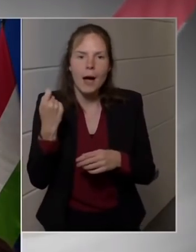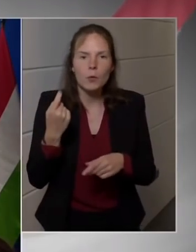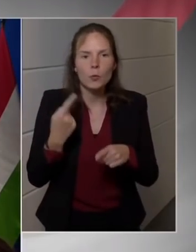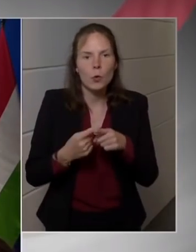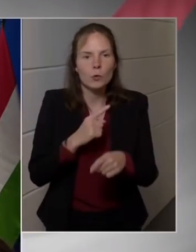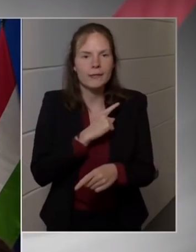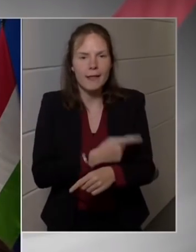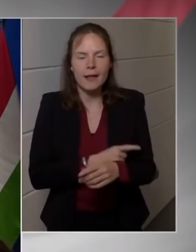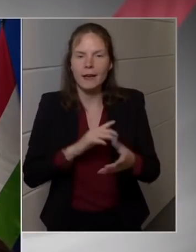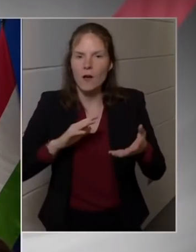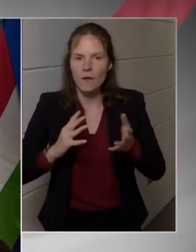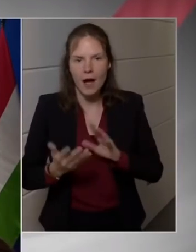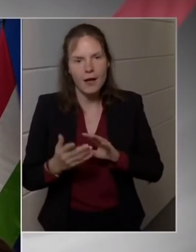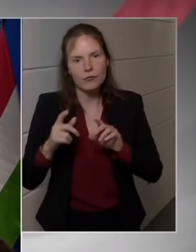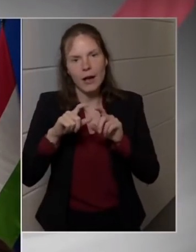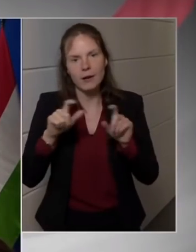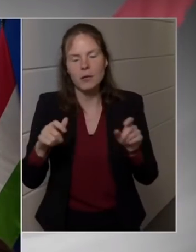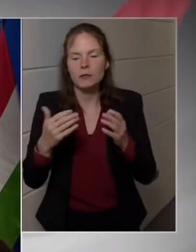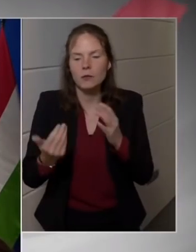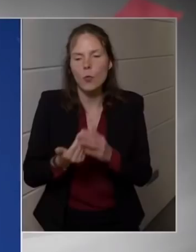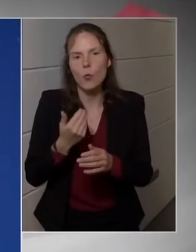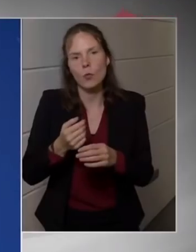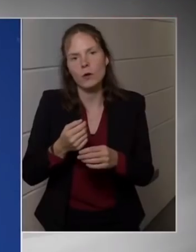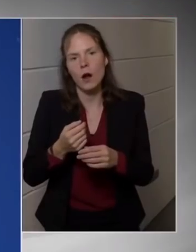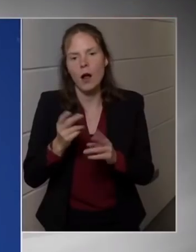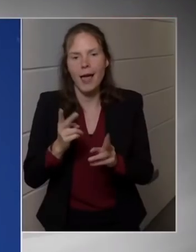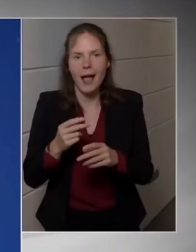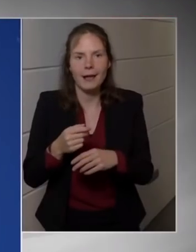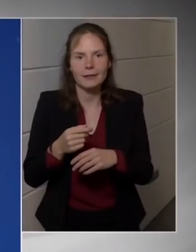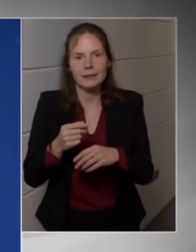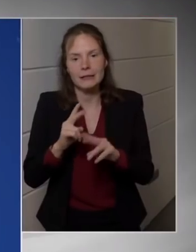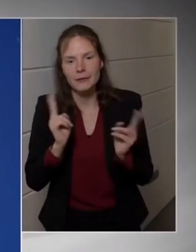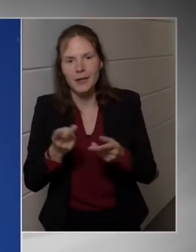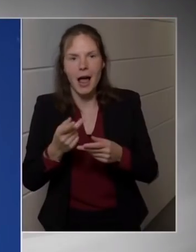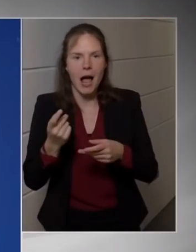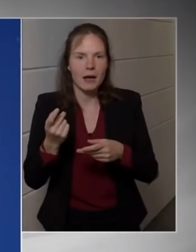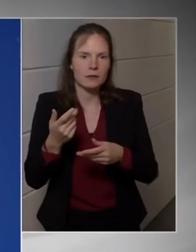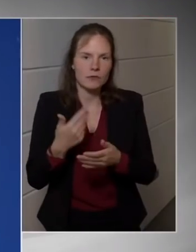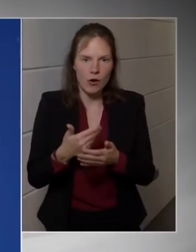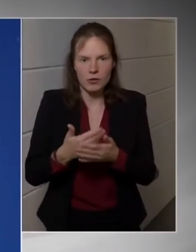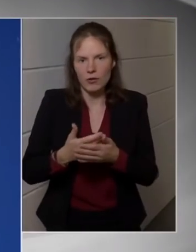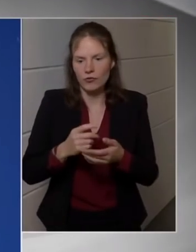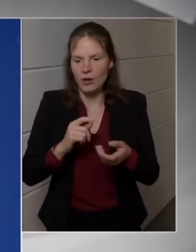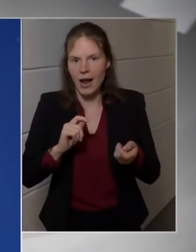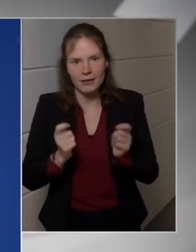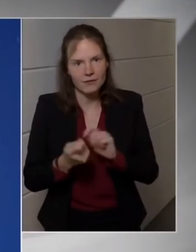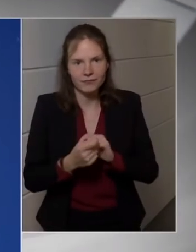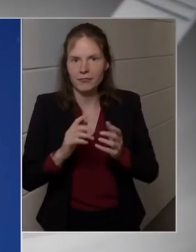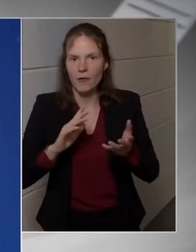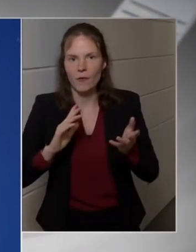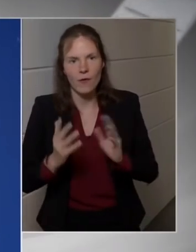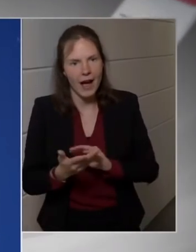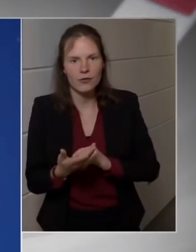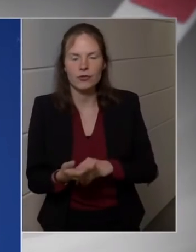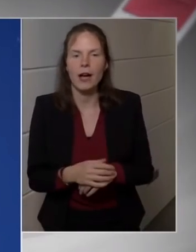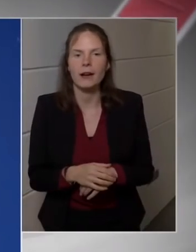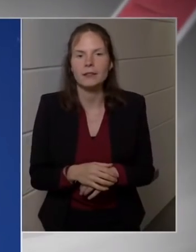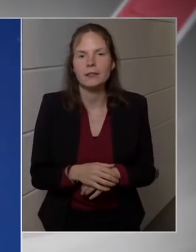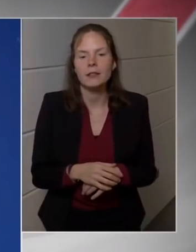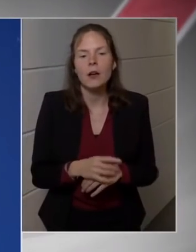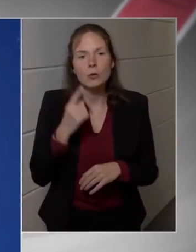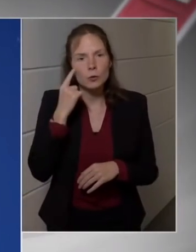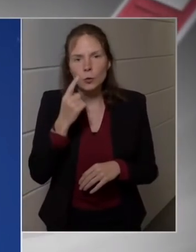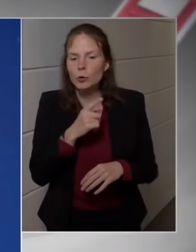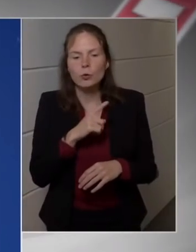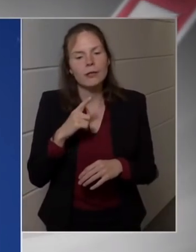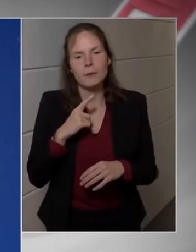rezsivédelmi és honvédelmi alapot hozott létre. Az elhúzódó háború és az energiaválság